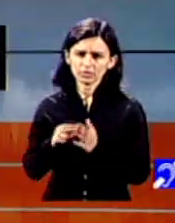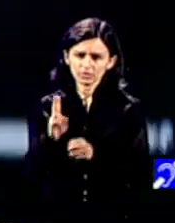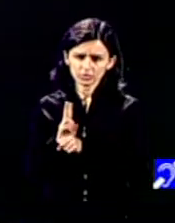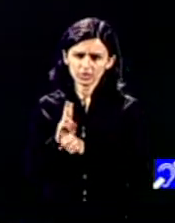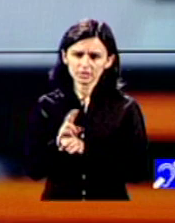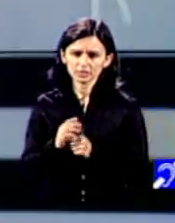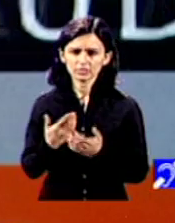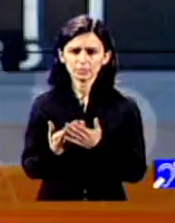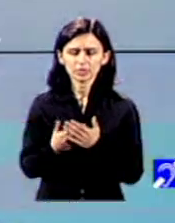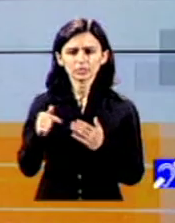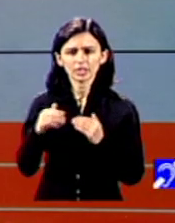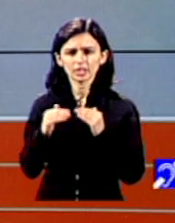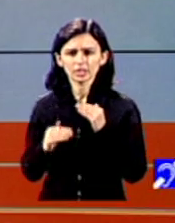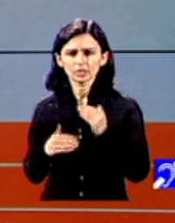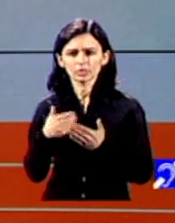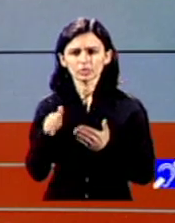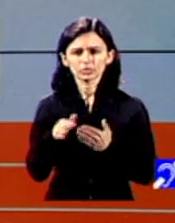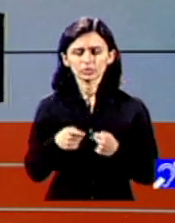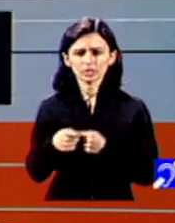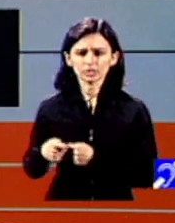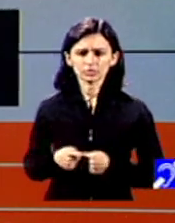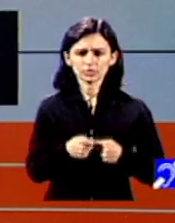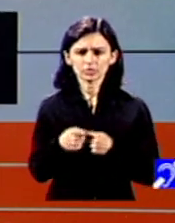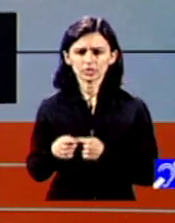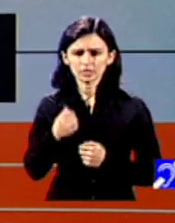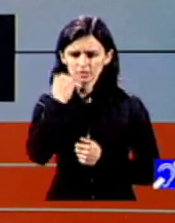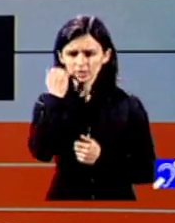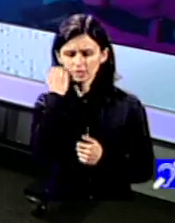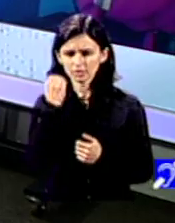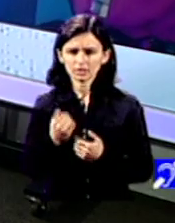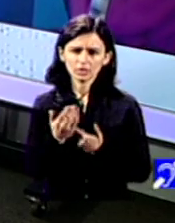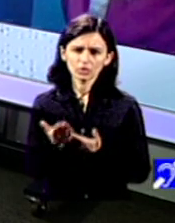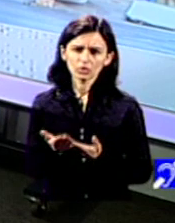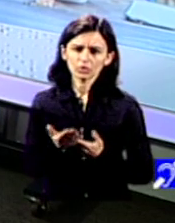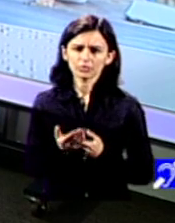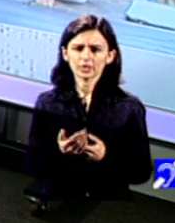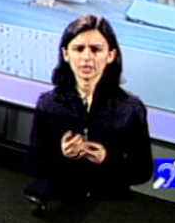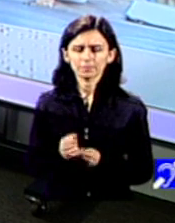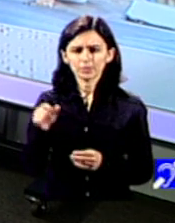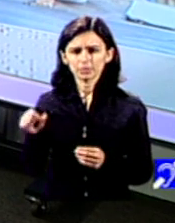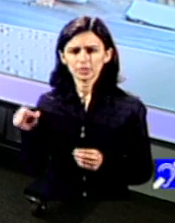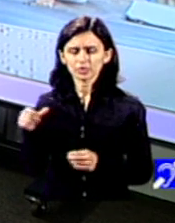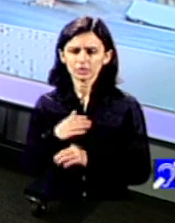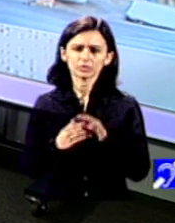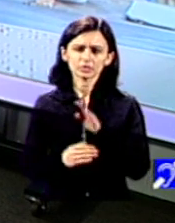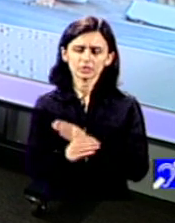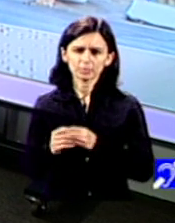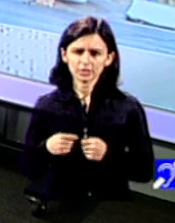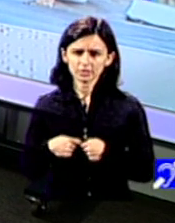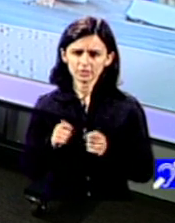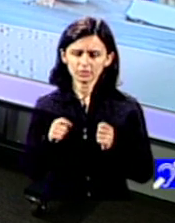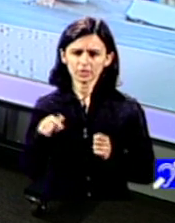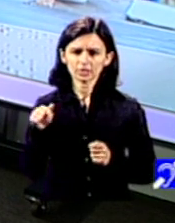fapt reduc costurile unei societăți în momentul în care tu pui în mâna în fața la îndemâna persoanei cu dizabilități toate